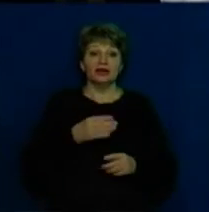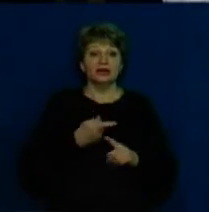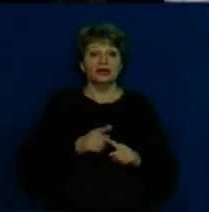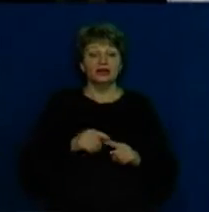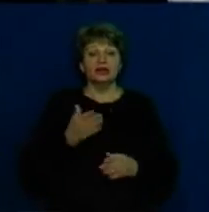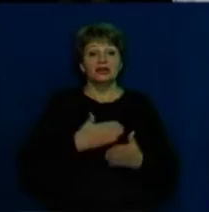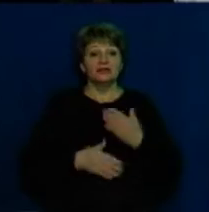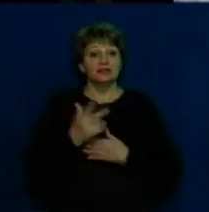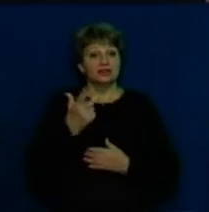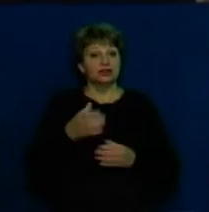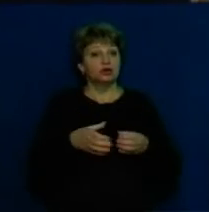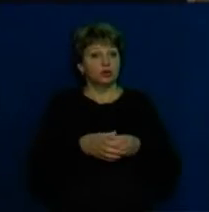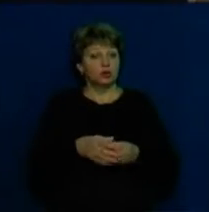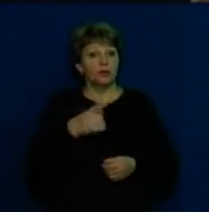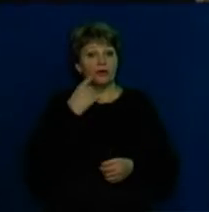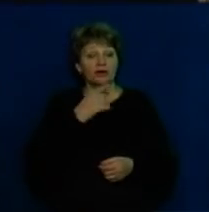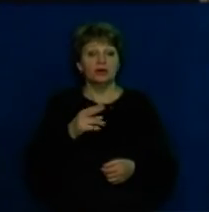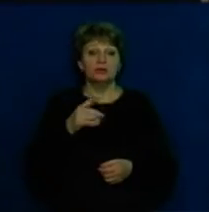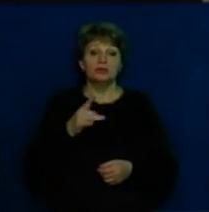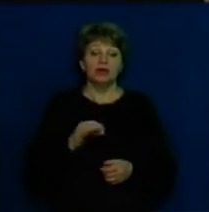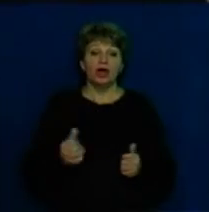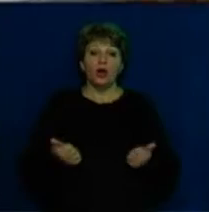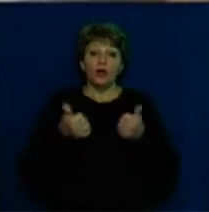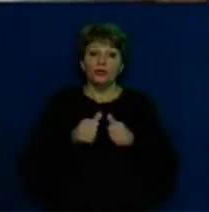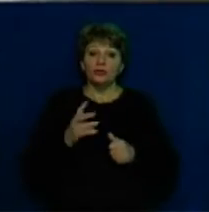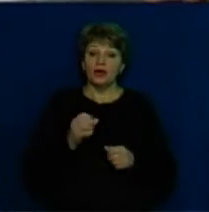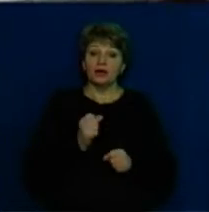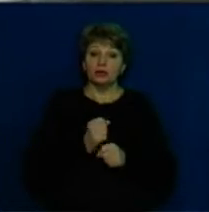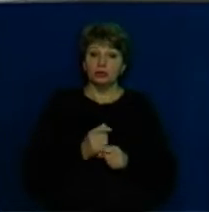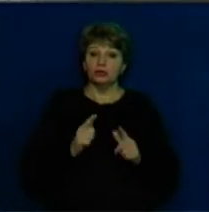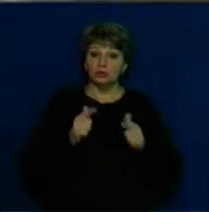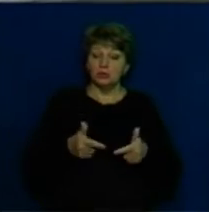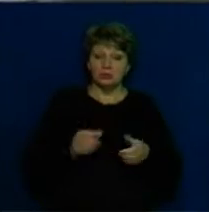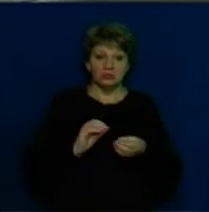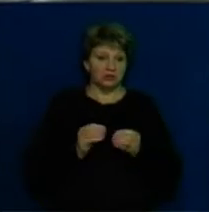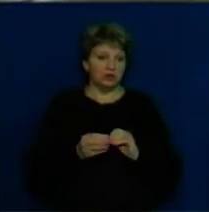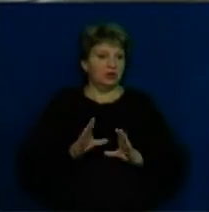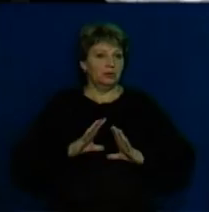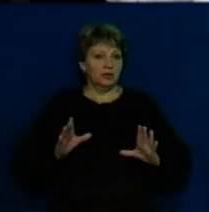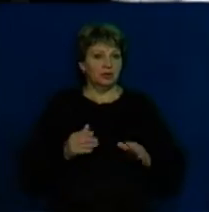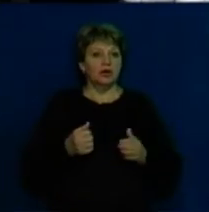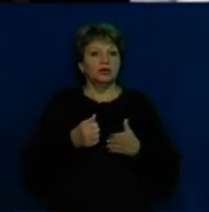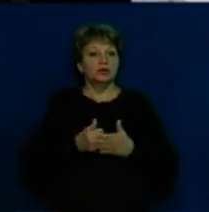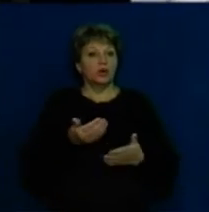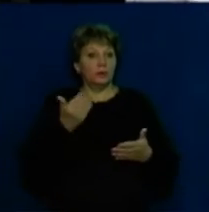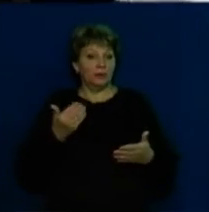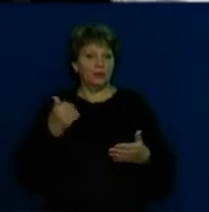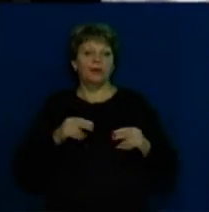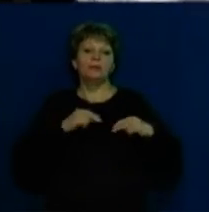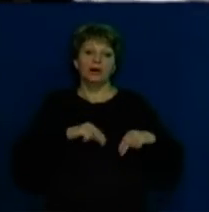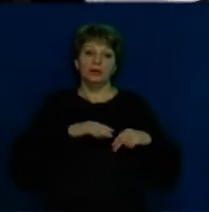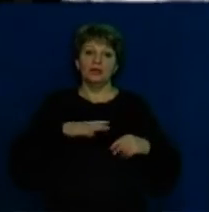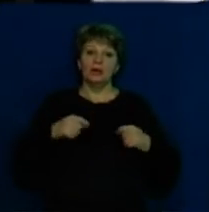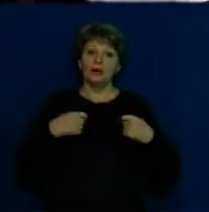інвалідності і каже, що з оформленням на роботу проблем не виникло. До відкриття міні-пекарні працювала продавцем. Як можна не випікати хліб?